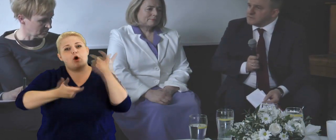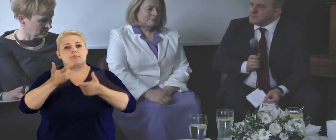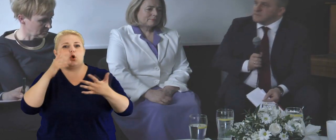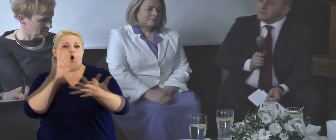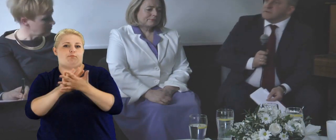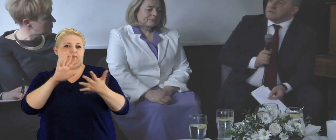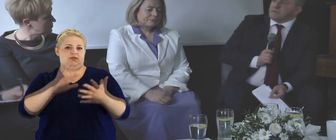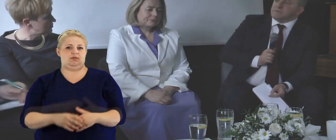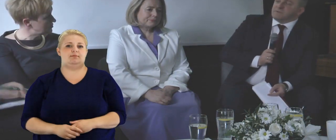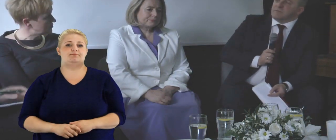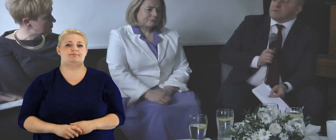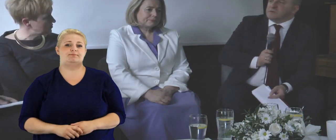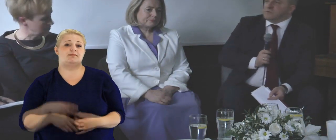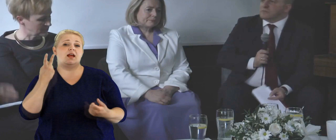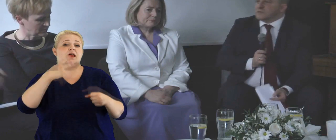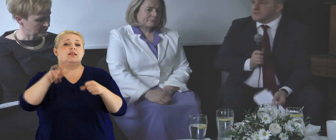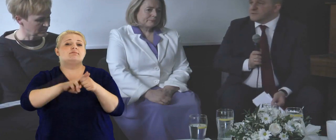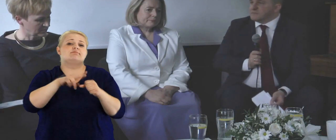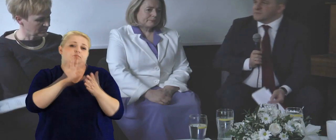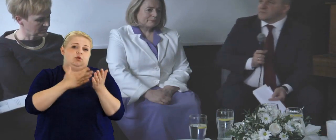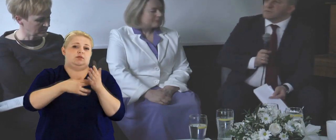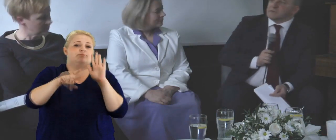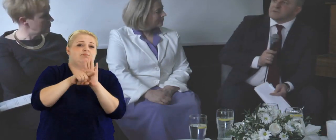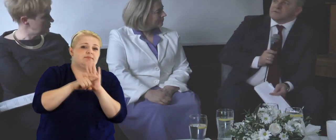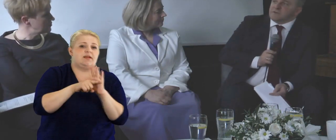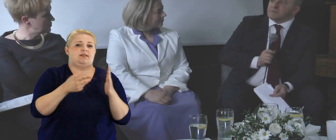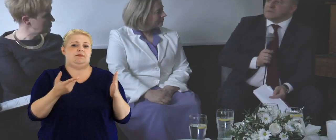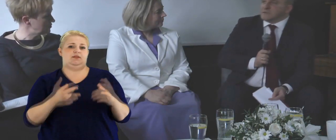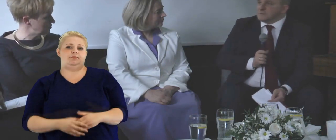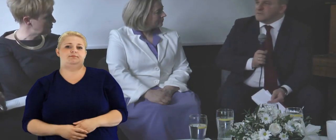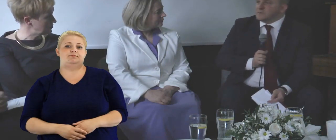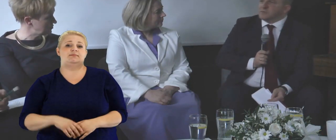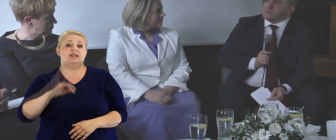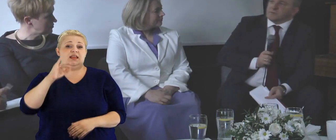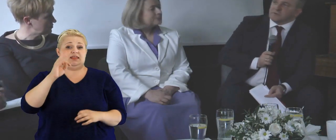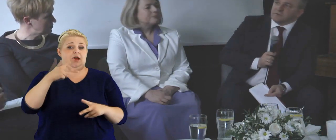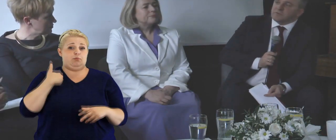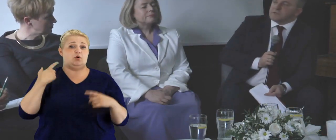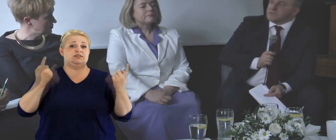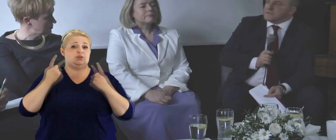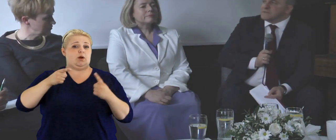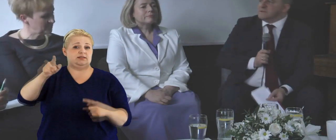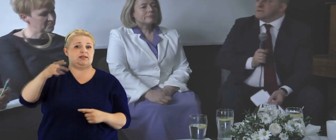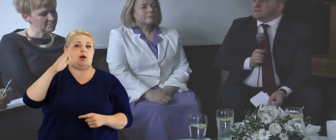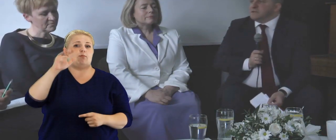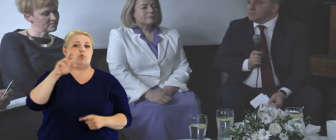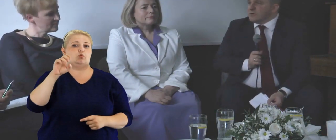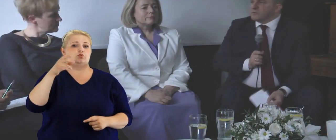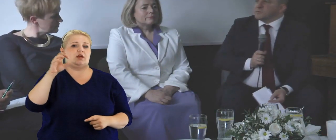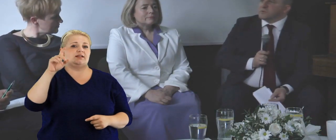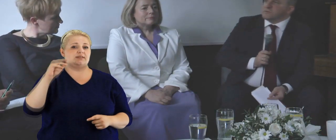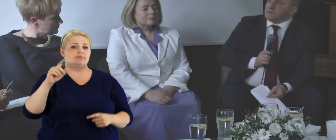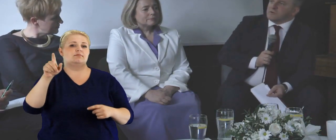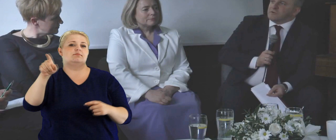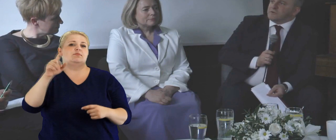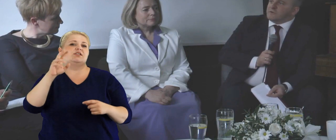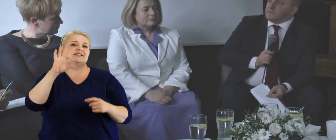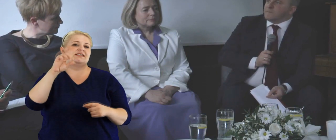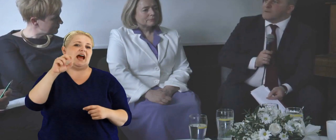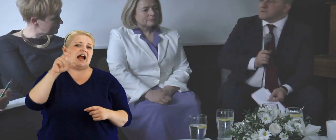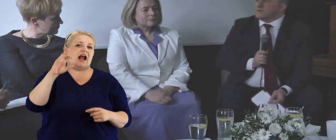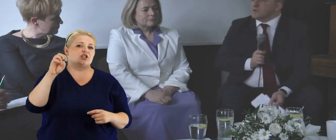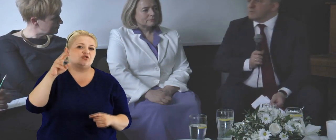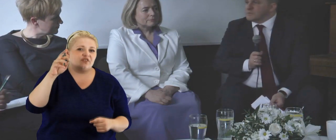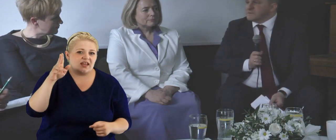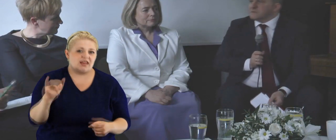konkurencji. I tak postępowała Nino Burdżanadze przeciwko Saakaszwilemu, Saakaszwili przeciwko Nino Burdżanadze, Janukowicz przeciwko